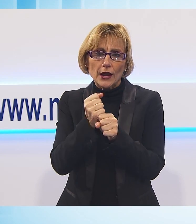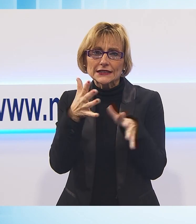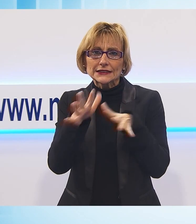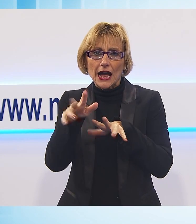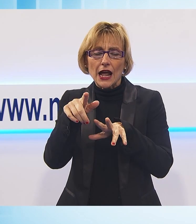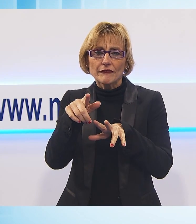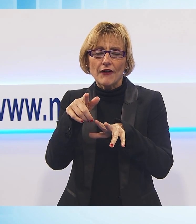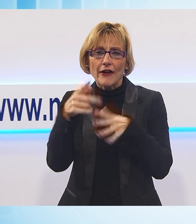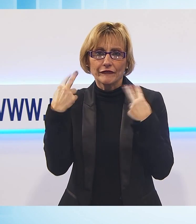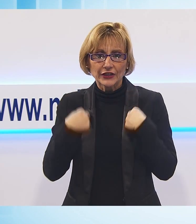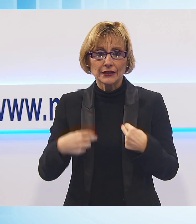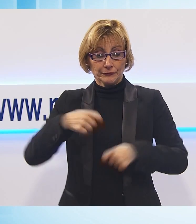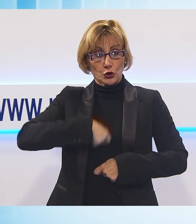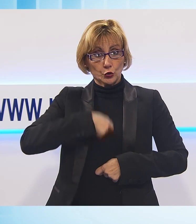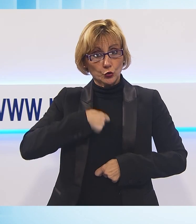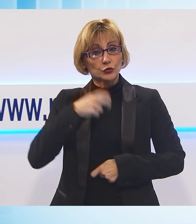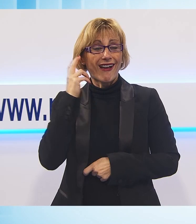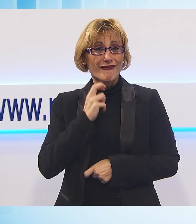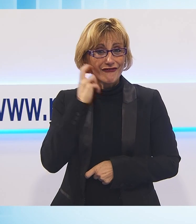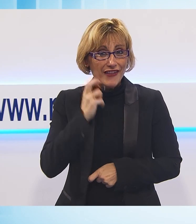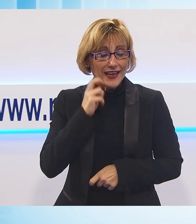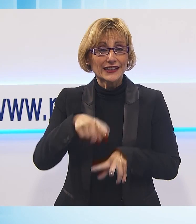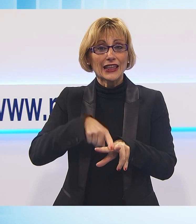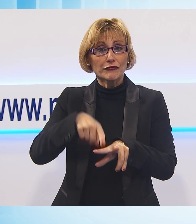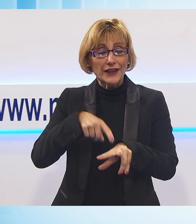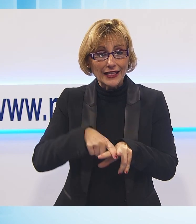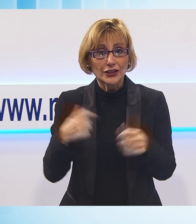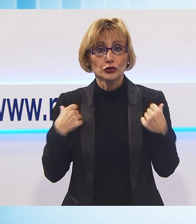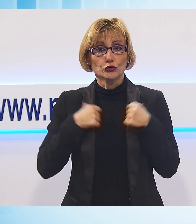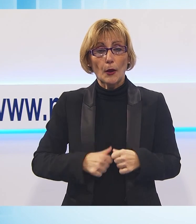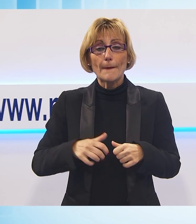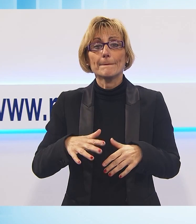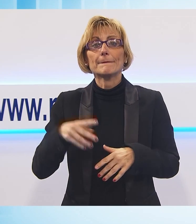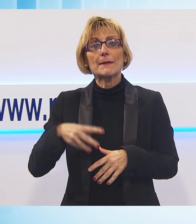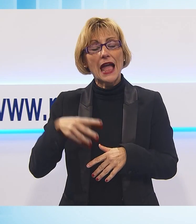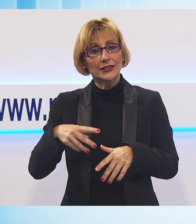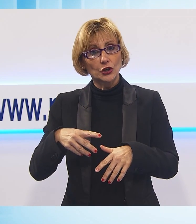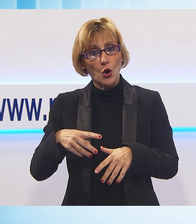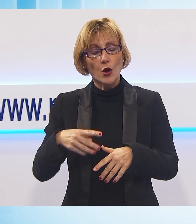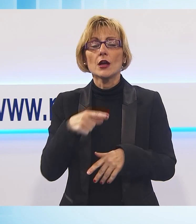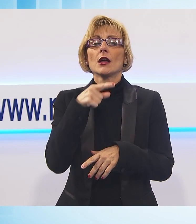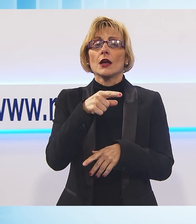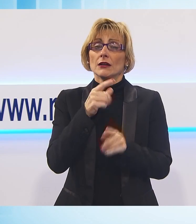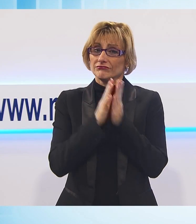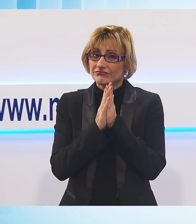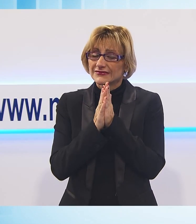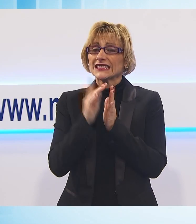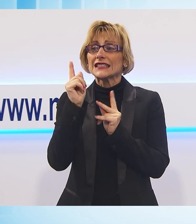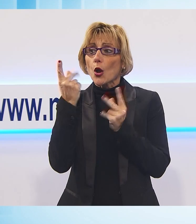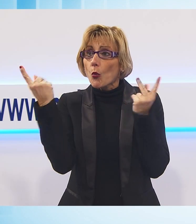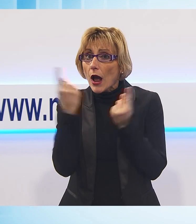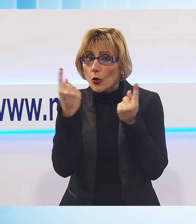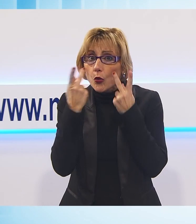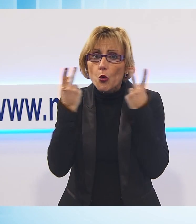chiunque lo avesse visto, lo avesse notato, può mettersi in contatto con le forze dell'ordine, soprattutto con i carabinieri